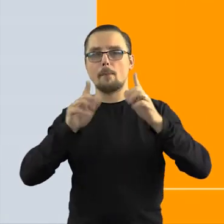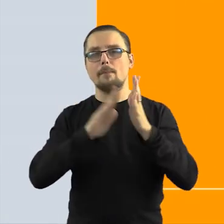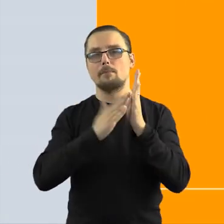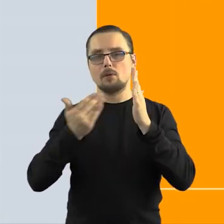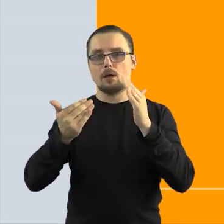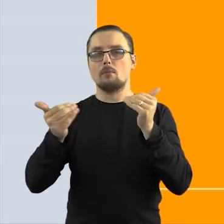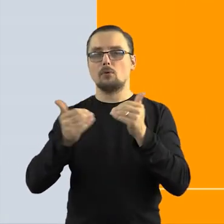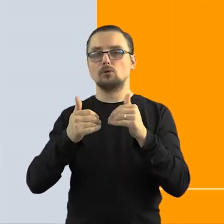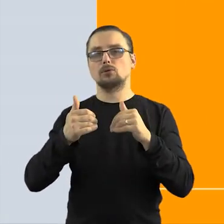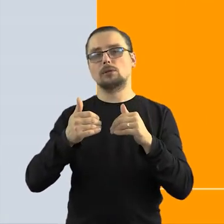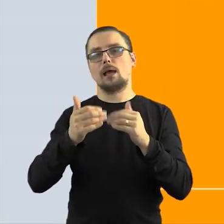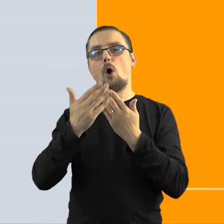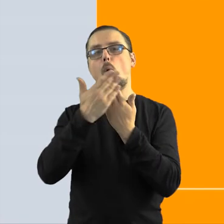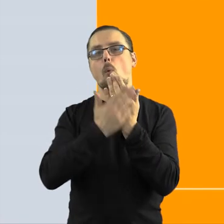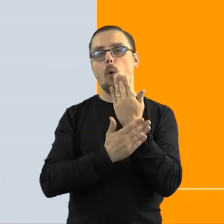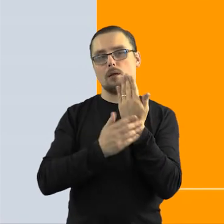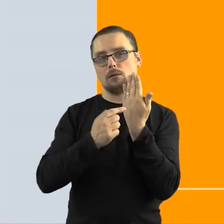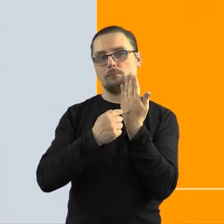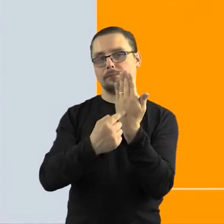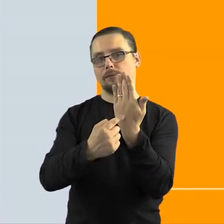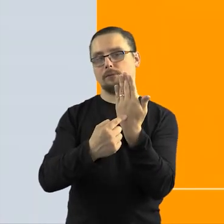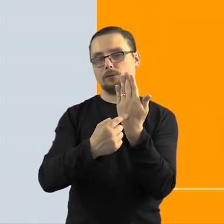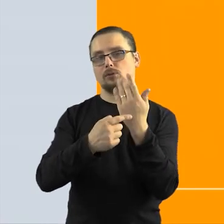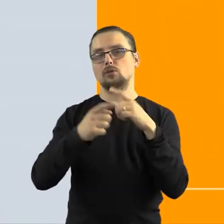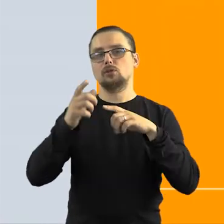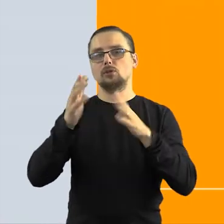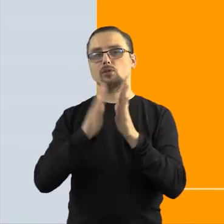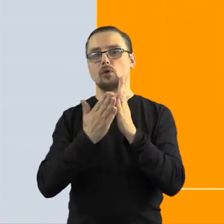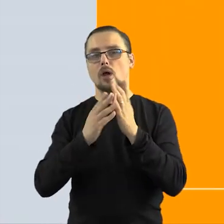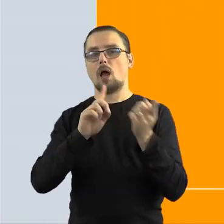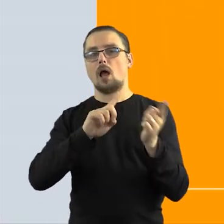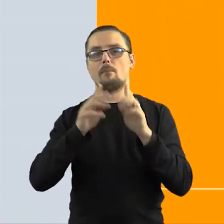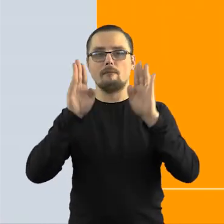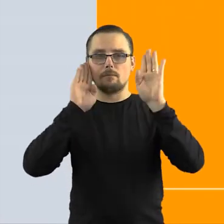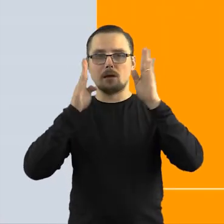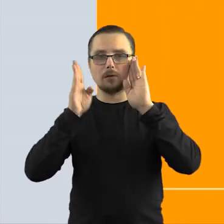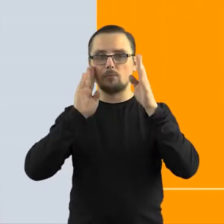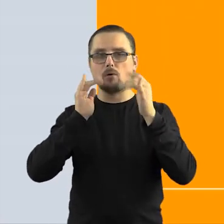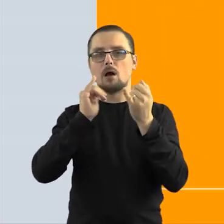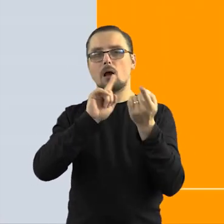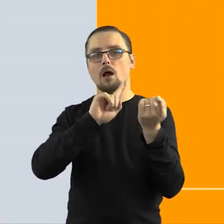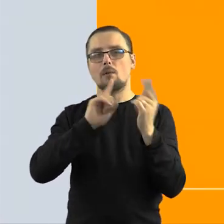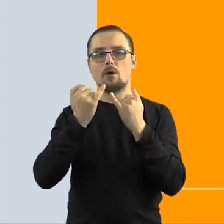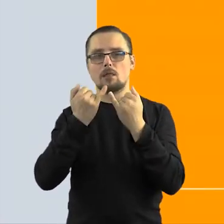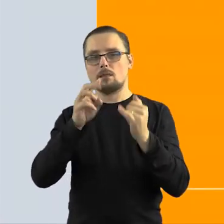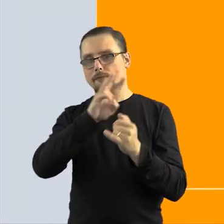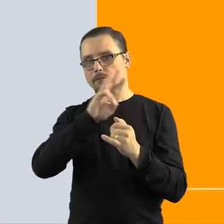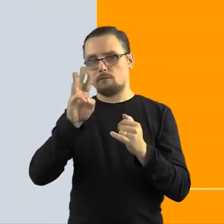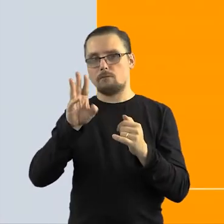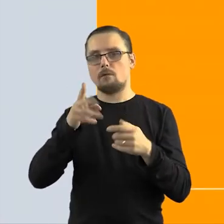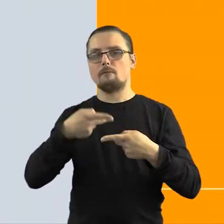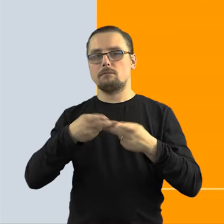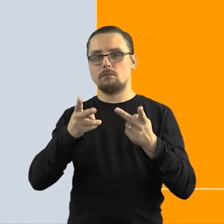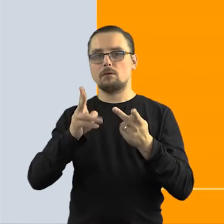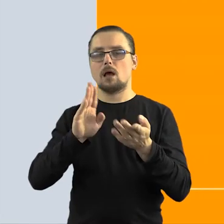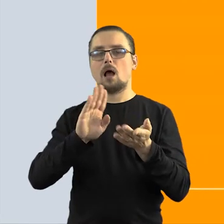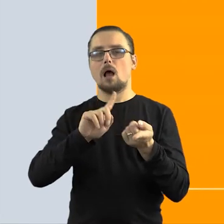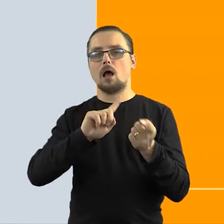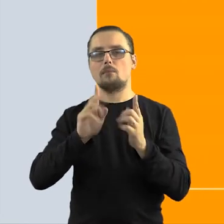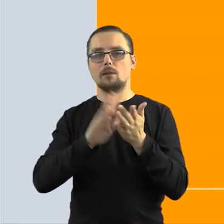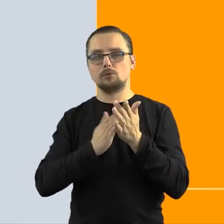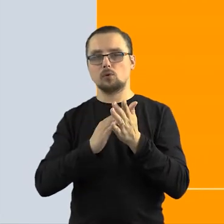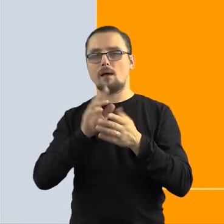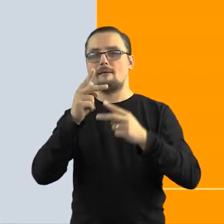czy możemy wykorzystywać okładki. I tak samo na Facebooku, w innych mediach społecznościowych właśnie, co z publikowaniem